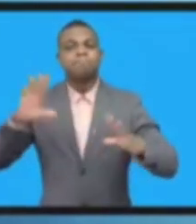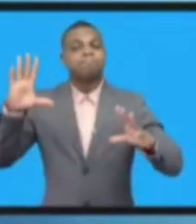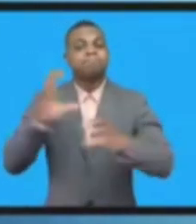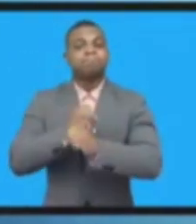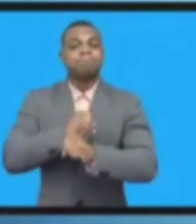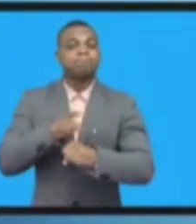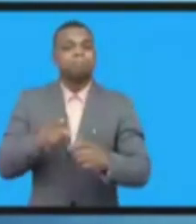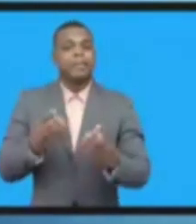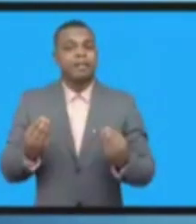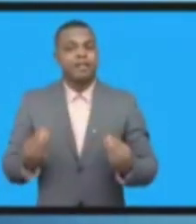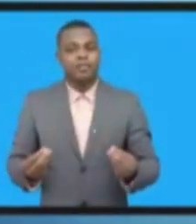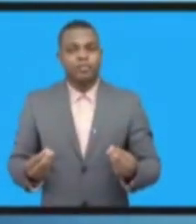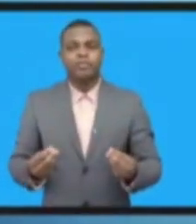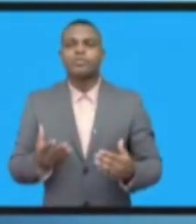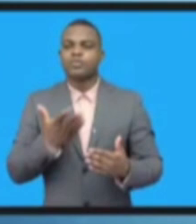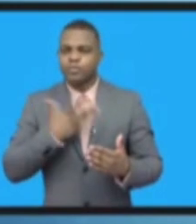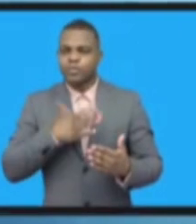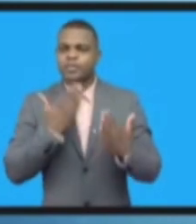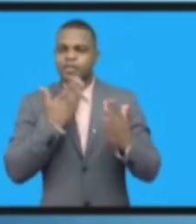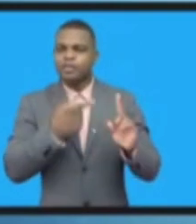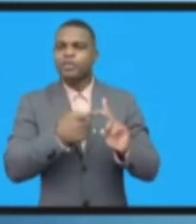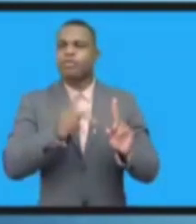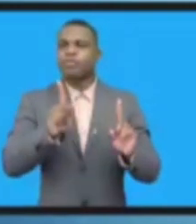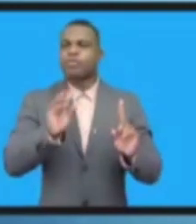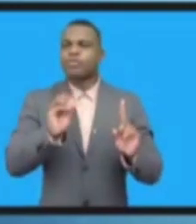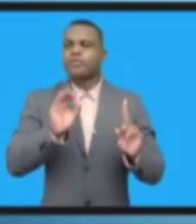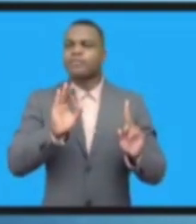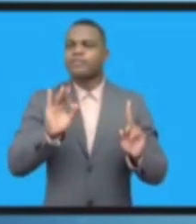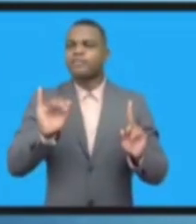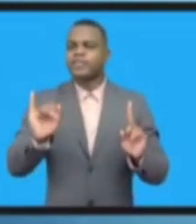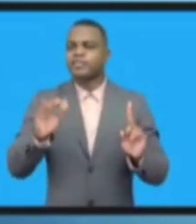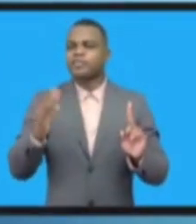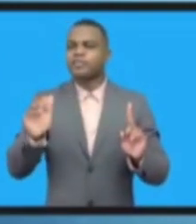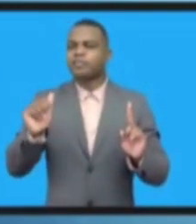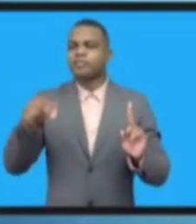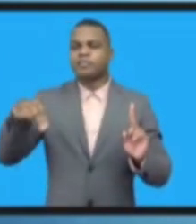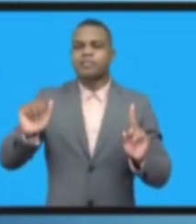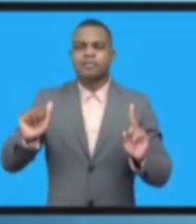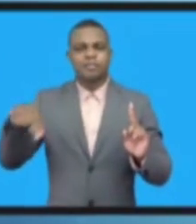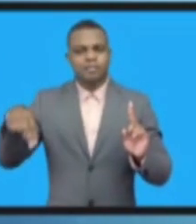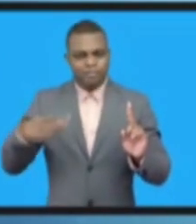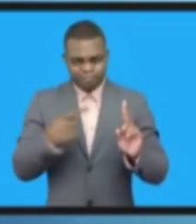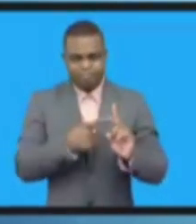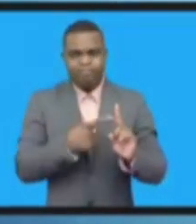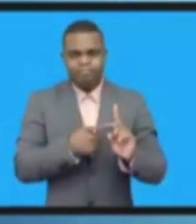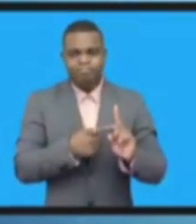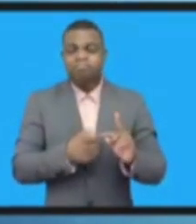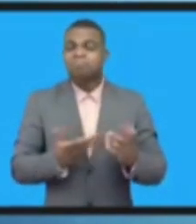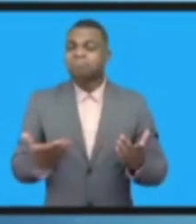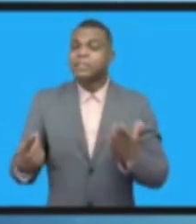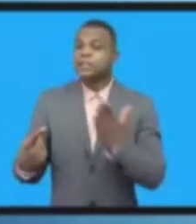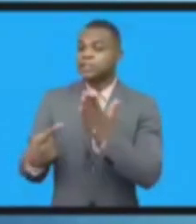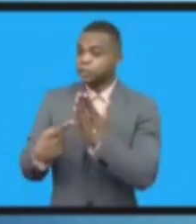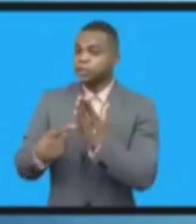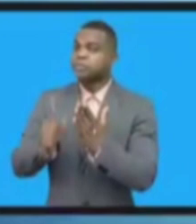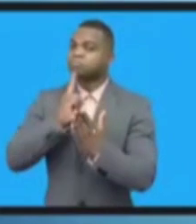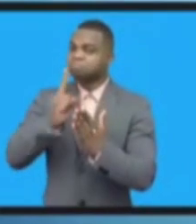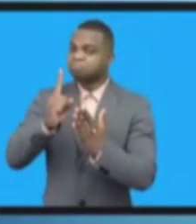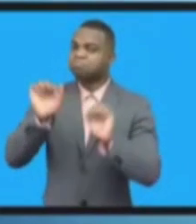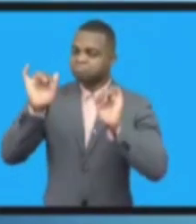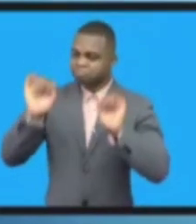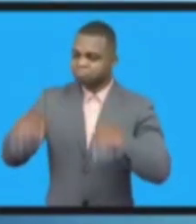Но именно люди формируют технологию и решают, что